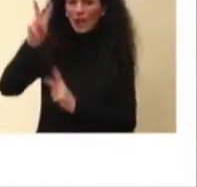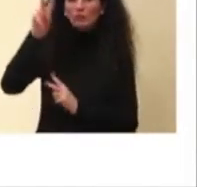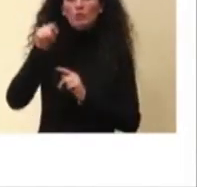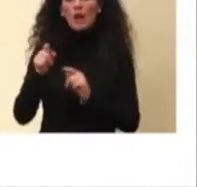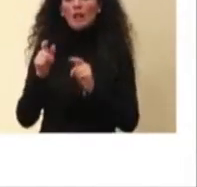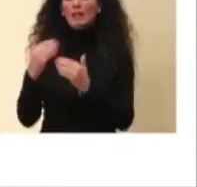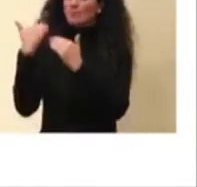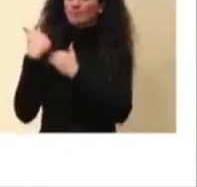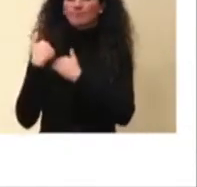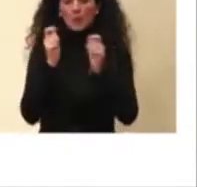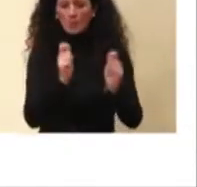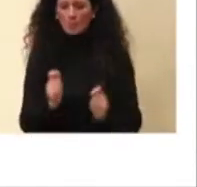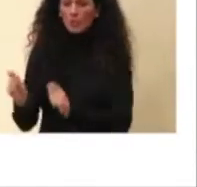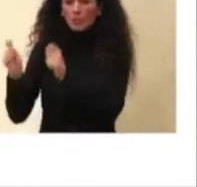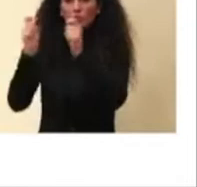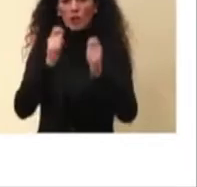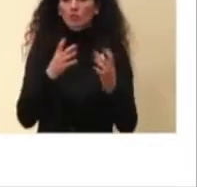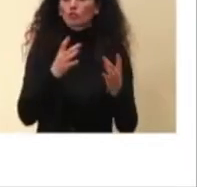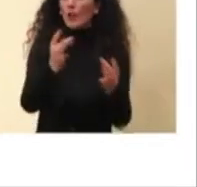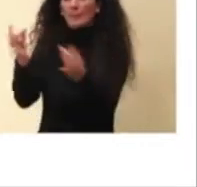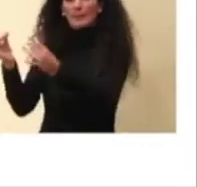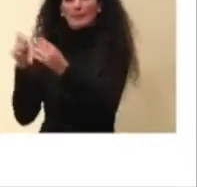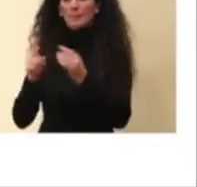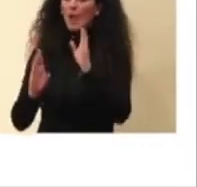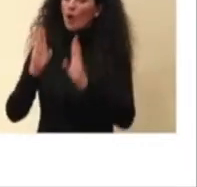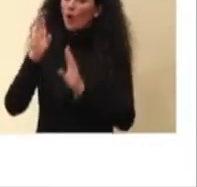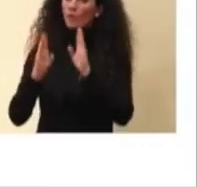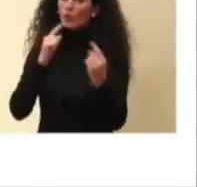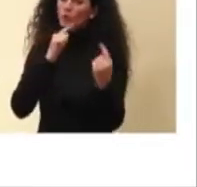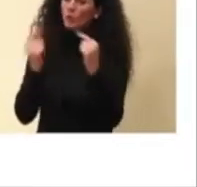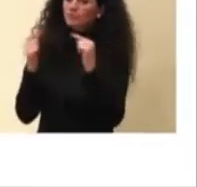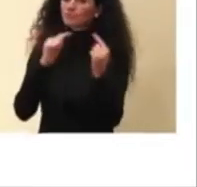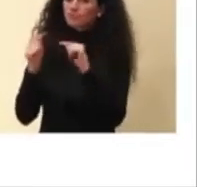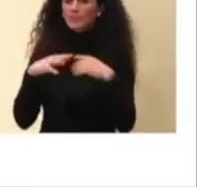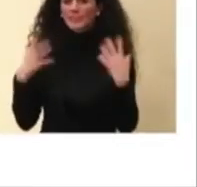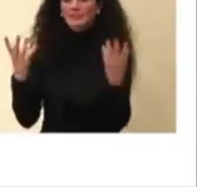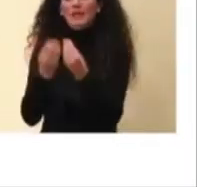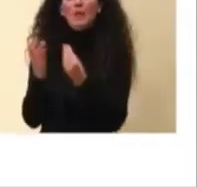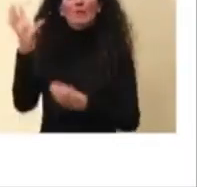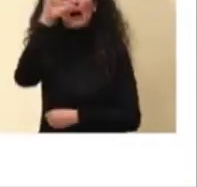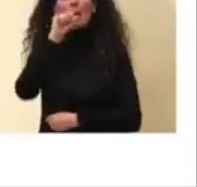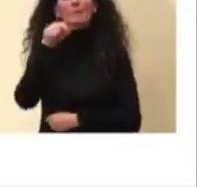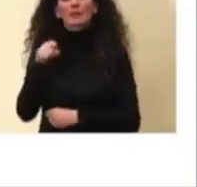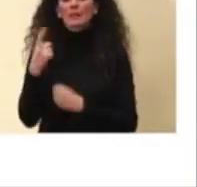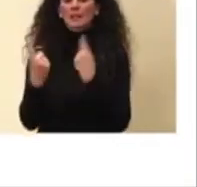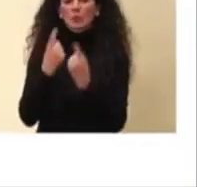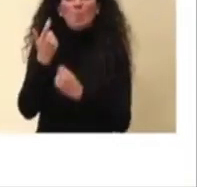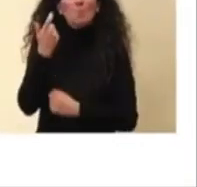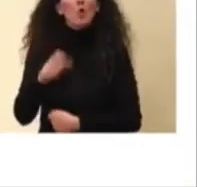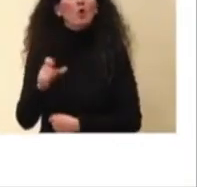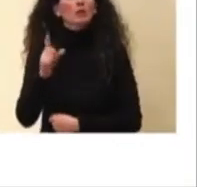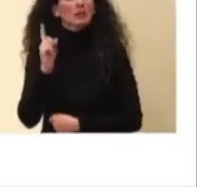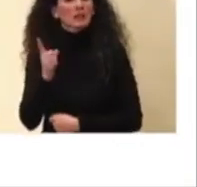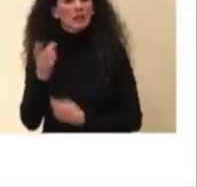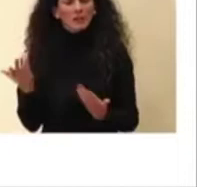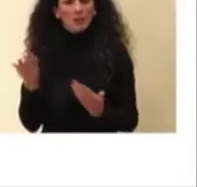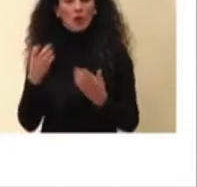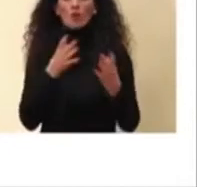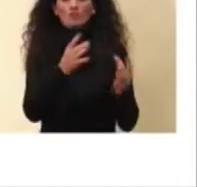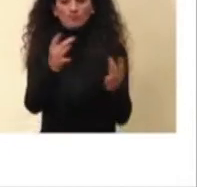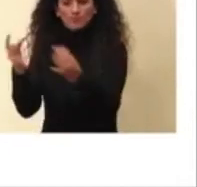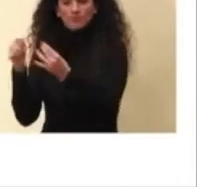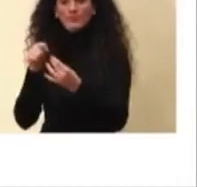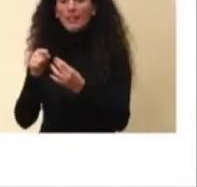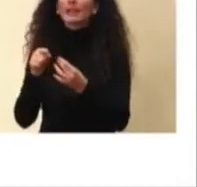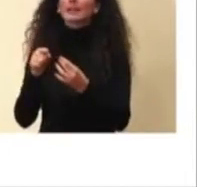'epidemia si stanno confrontando per capirne in qualche modo le ragioni che identifica